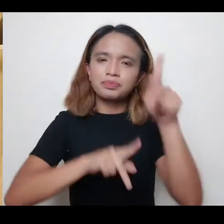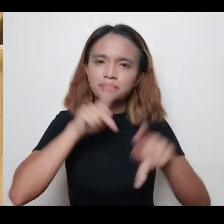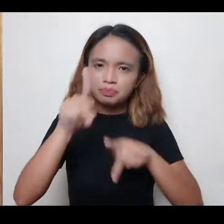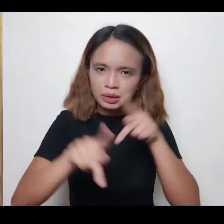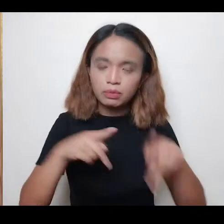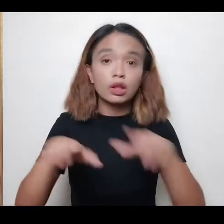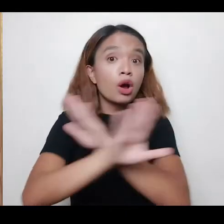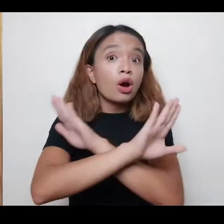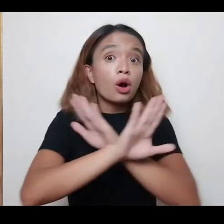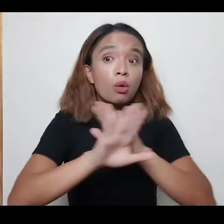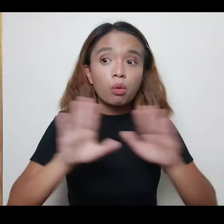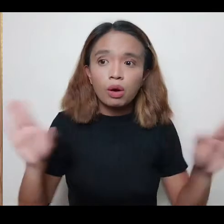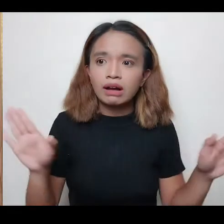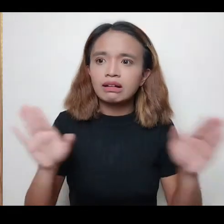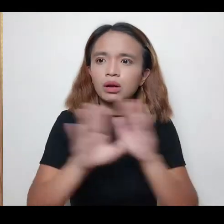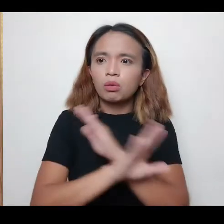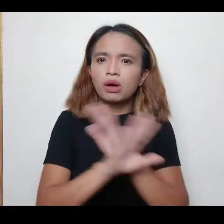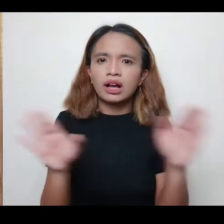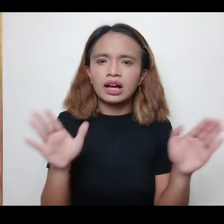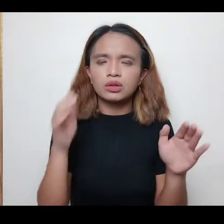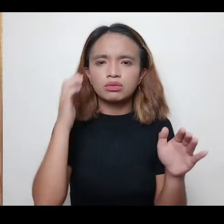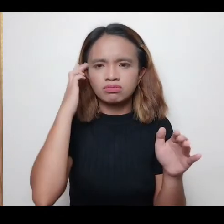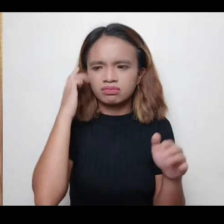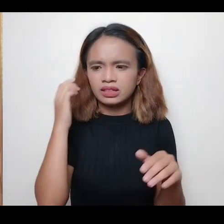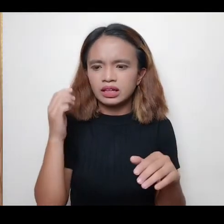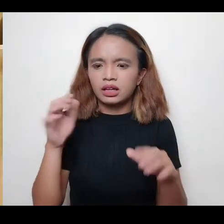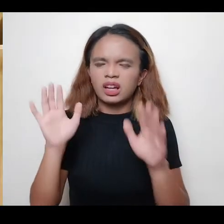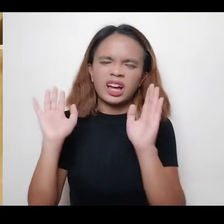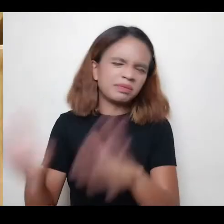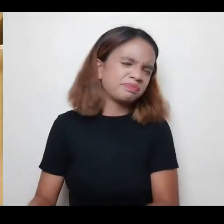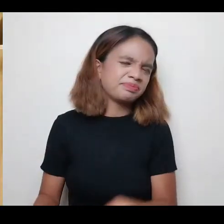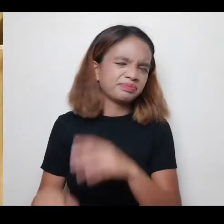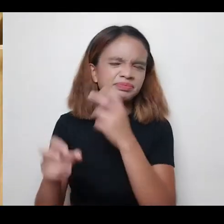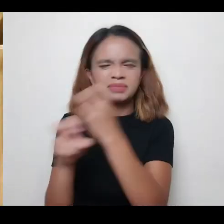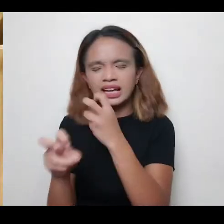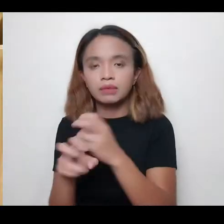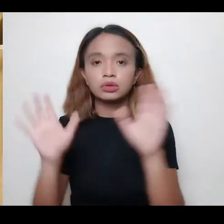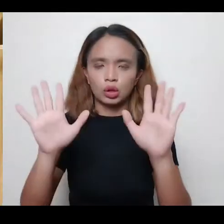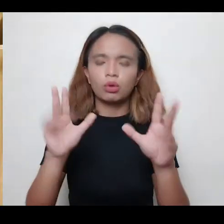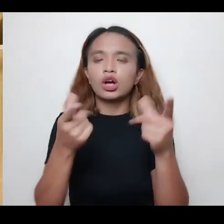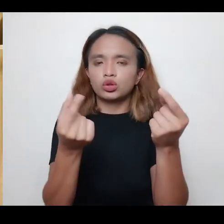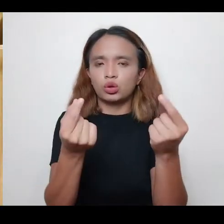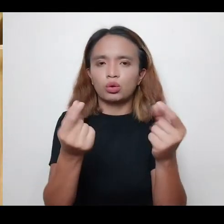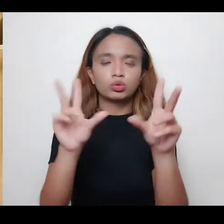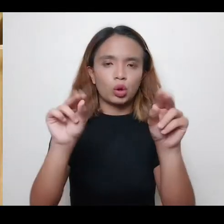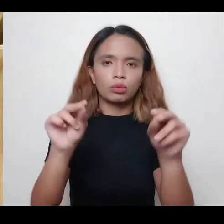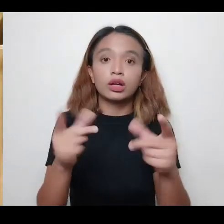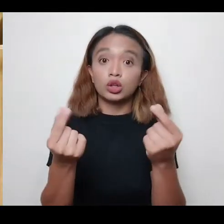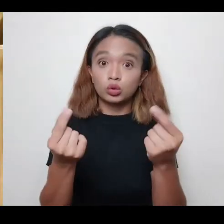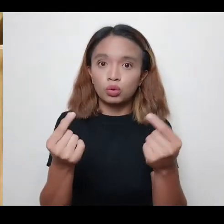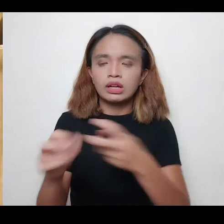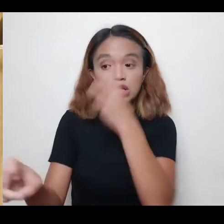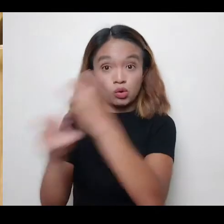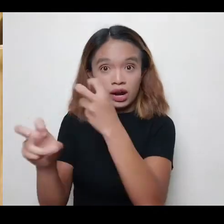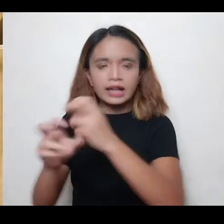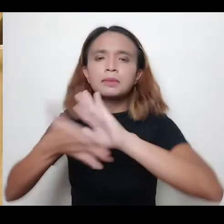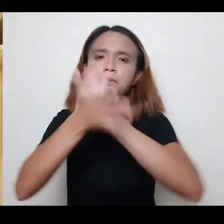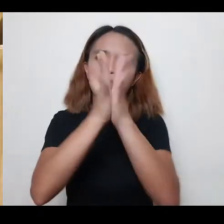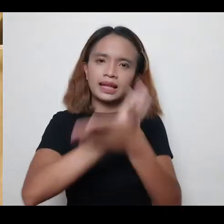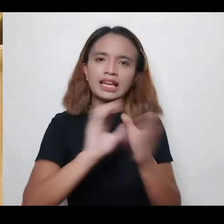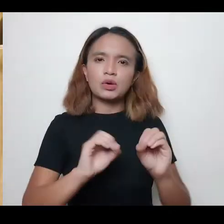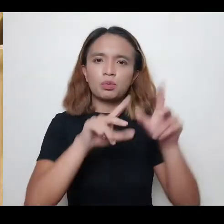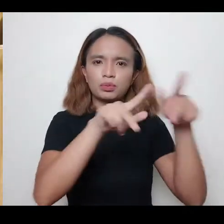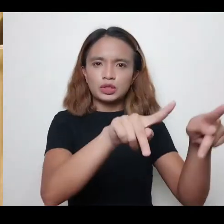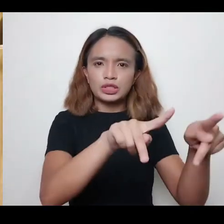sa ating kapwa. Huwag tayong mag-rest dun sa mga mahihirap. Pero gawin natin yung mga mahihirap bilang opportunities para